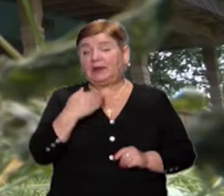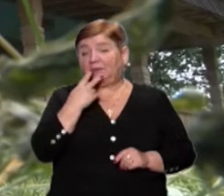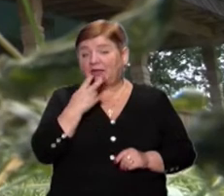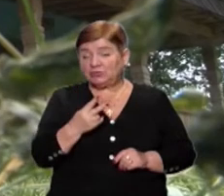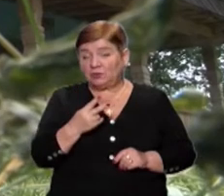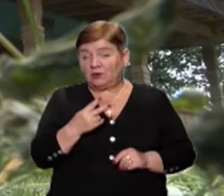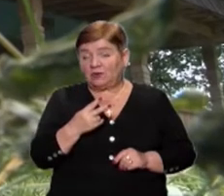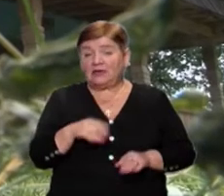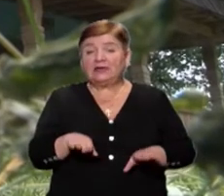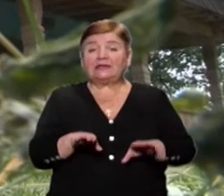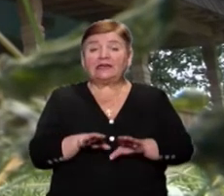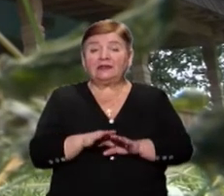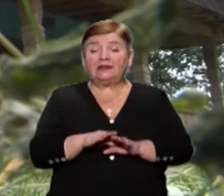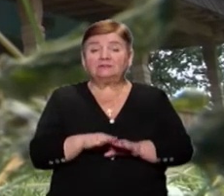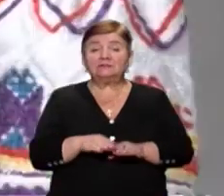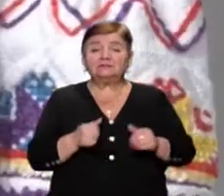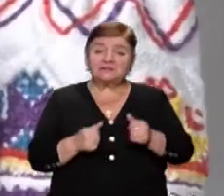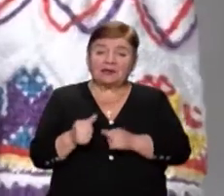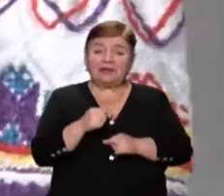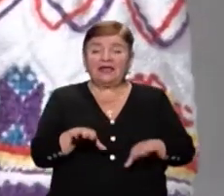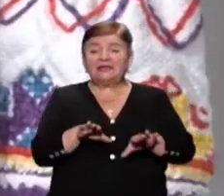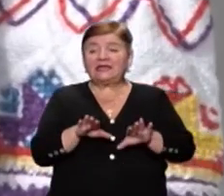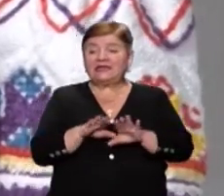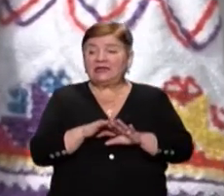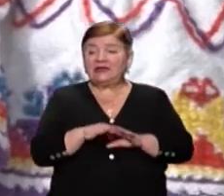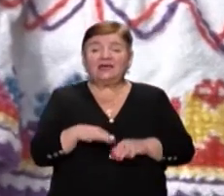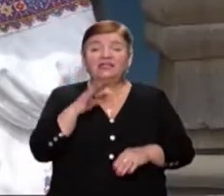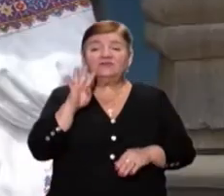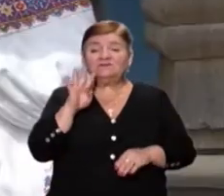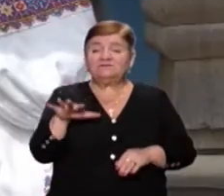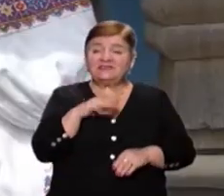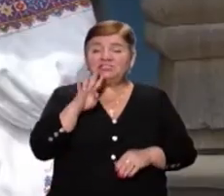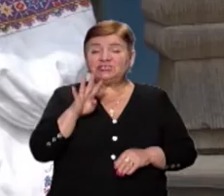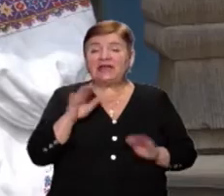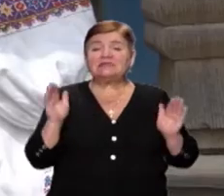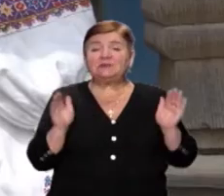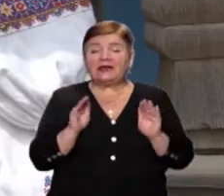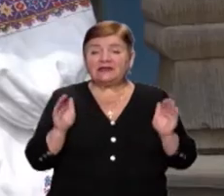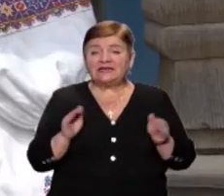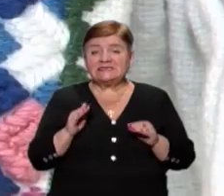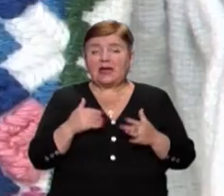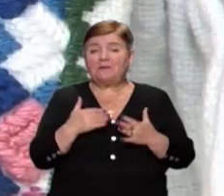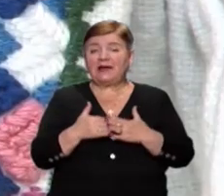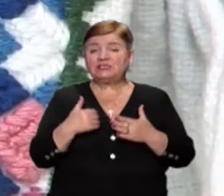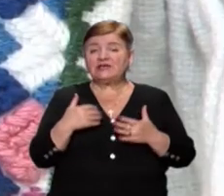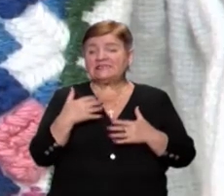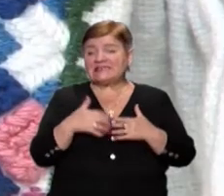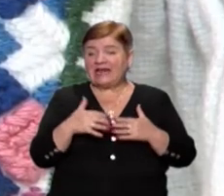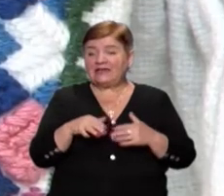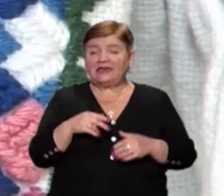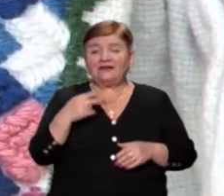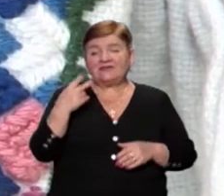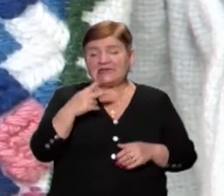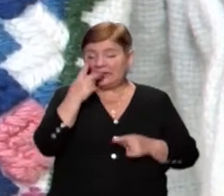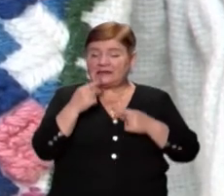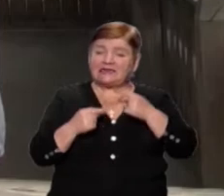представлені сорочки саме Марморощини. Саме в цій частині Закарпаття збереглися майже до середини ХХ століття